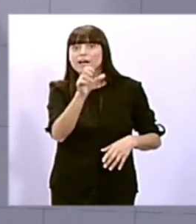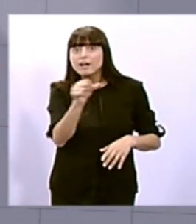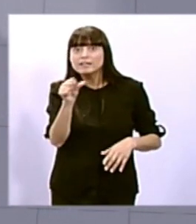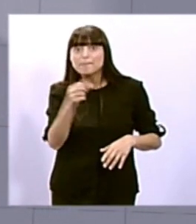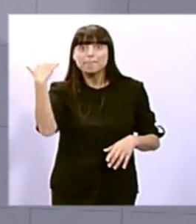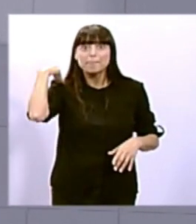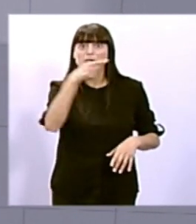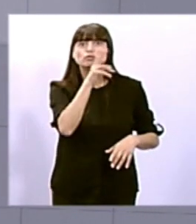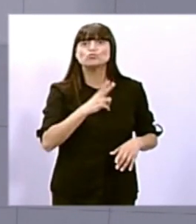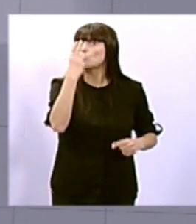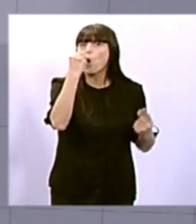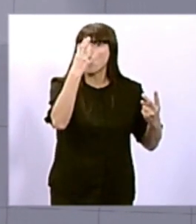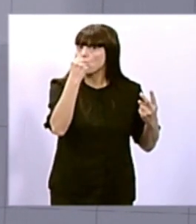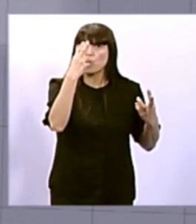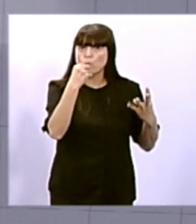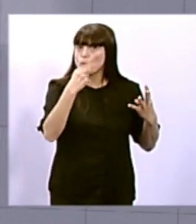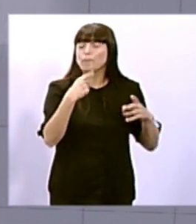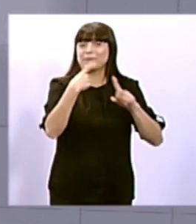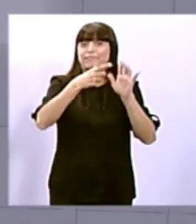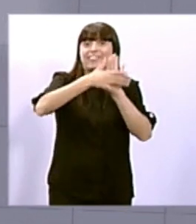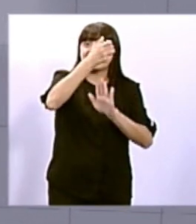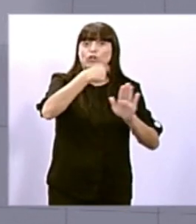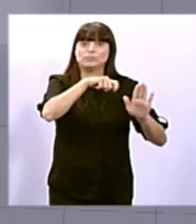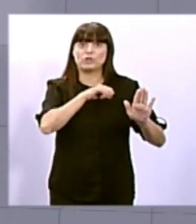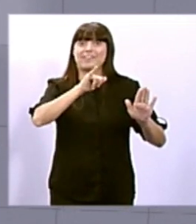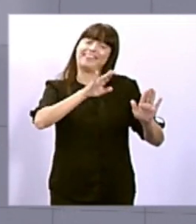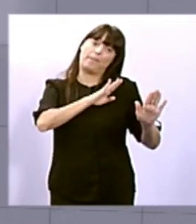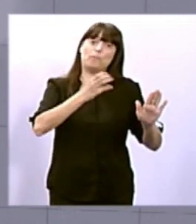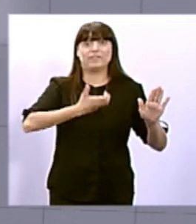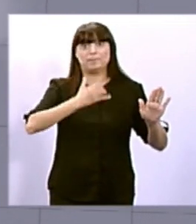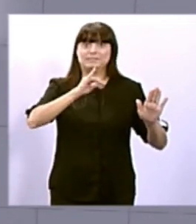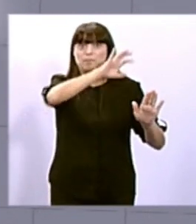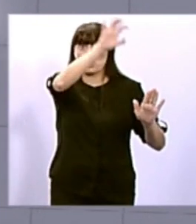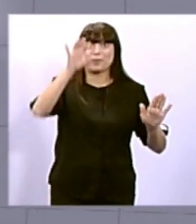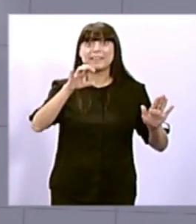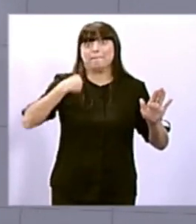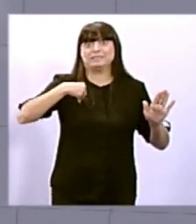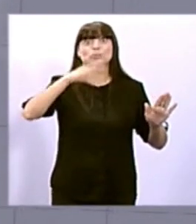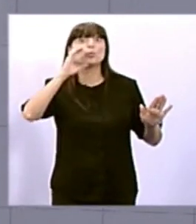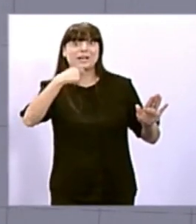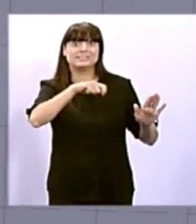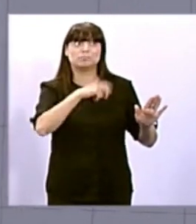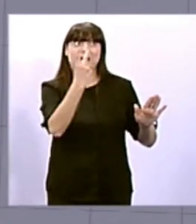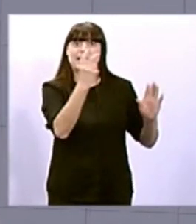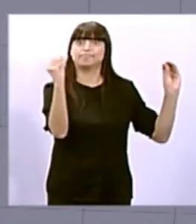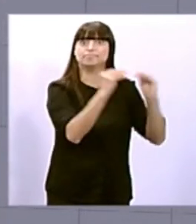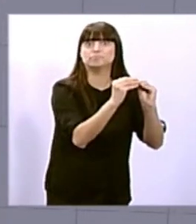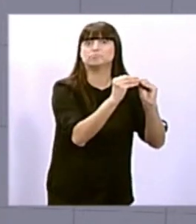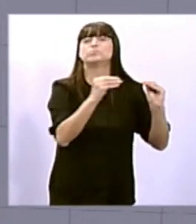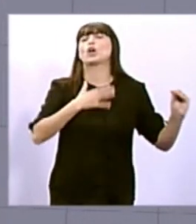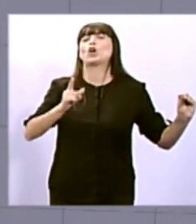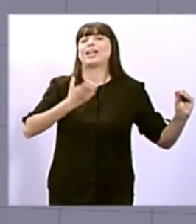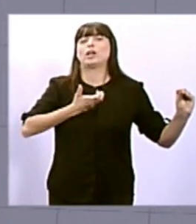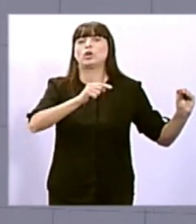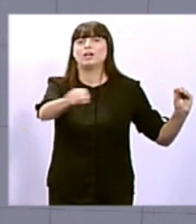amb aquell acord de la Federació Espanyola de Municipis i Províncies, el propi govern de l'Estat, el qual el municipalisme català, igual que